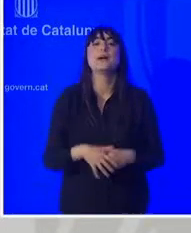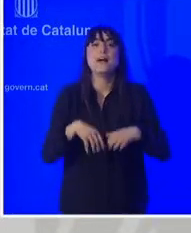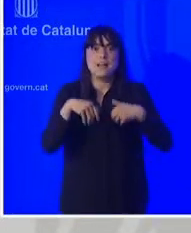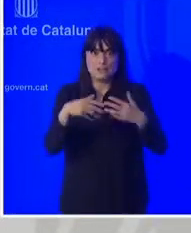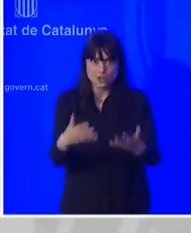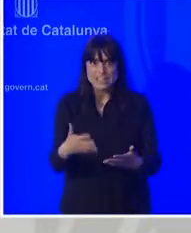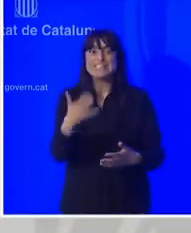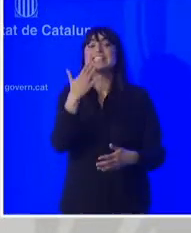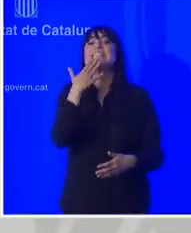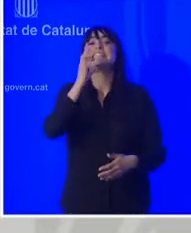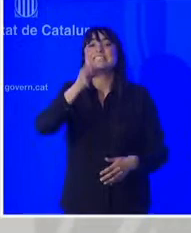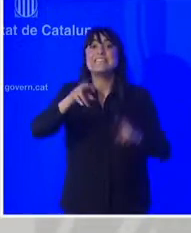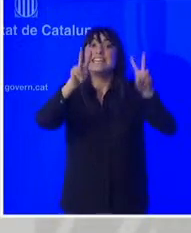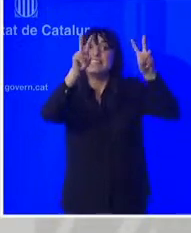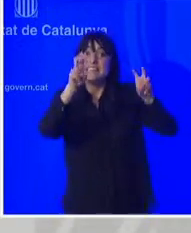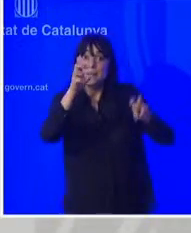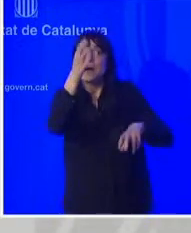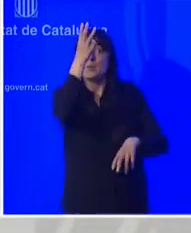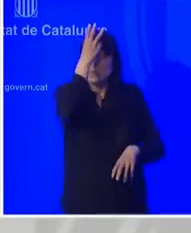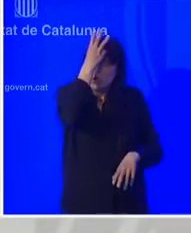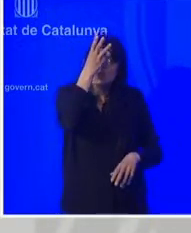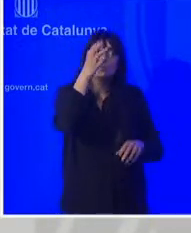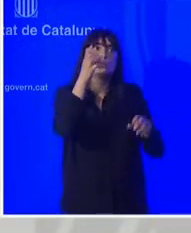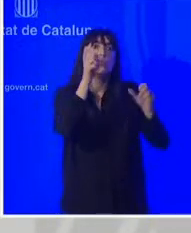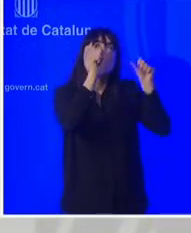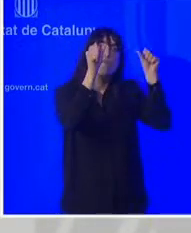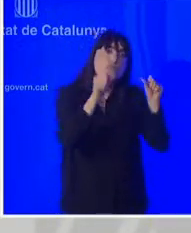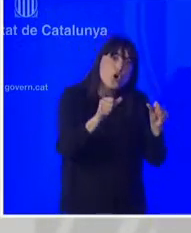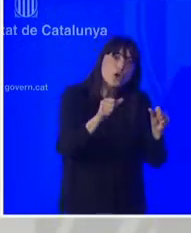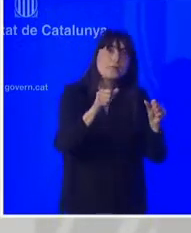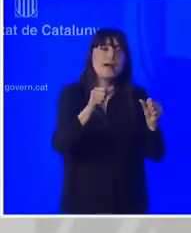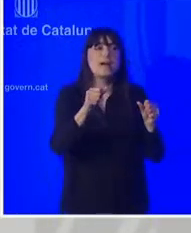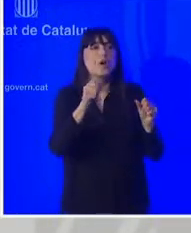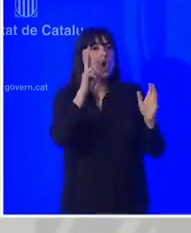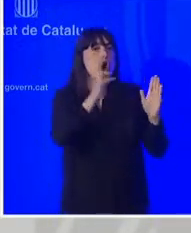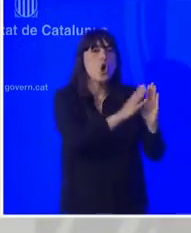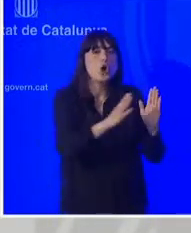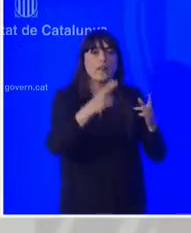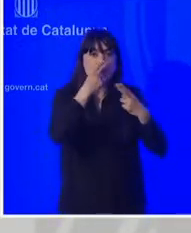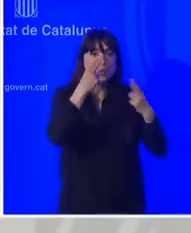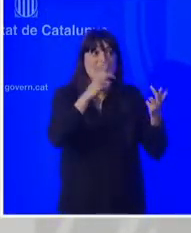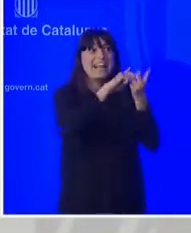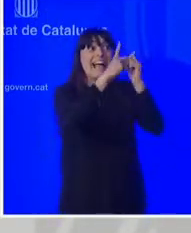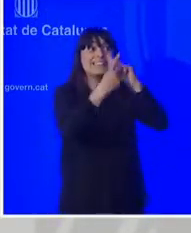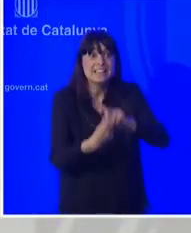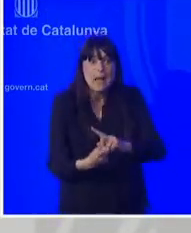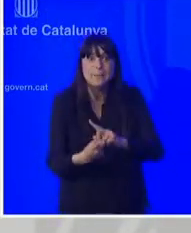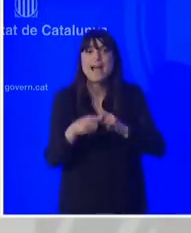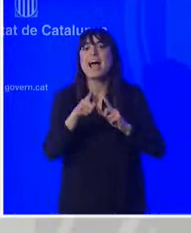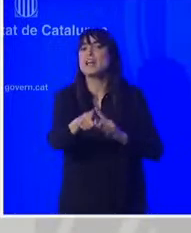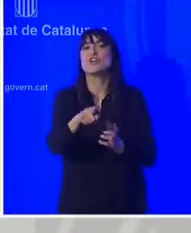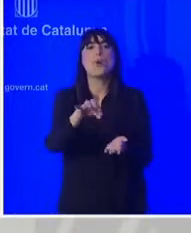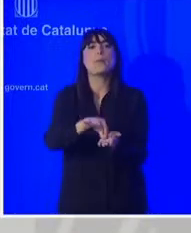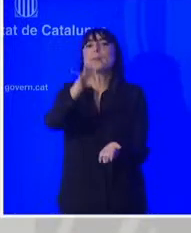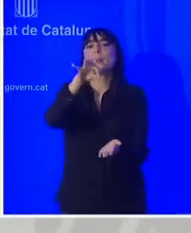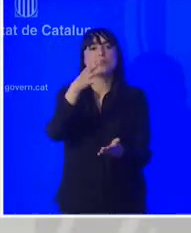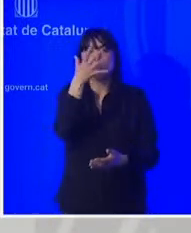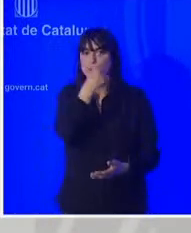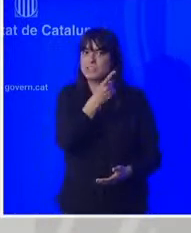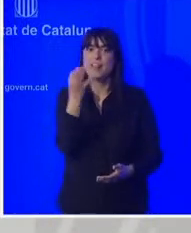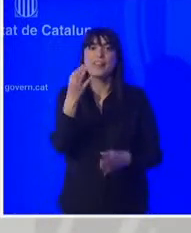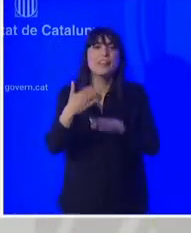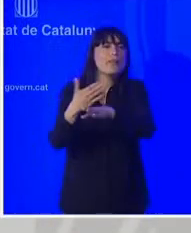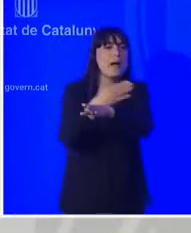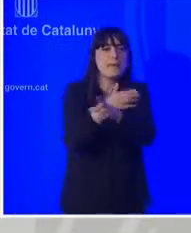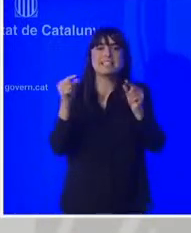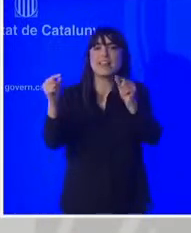marc on s'ha de dur a terme que és en el Parlament de Catalunya en un debat profund serè amb experts i per tant doncs abordant